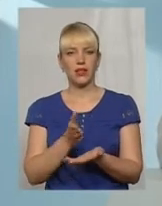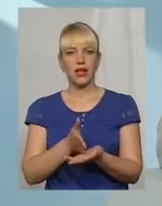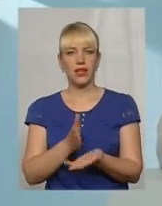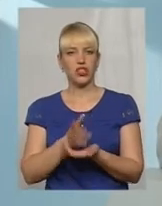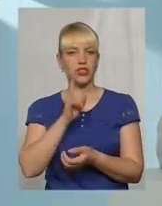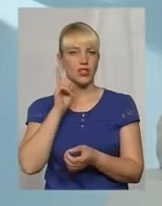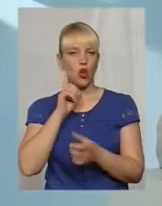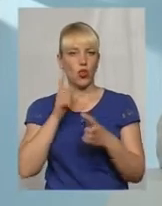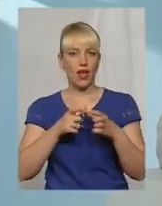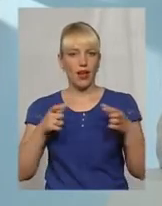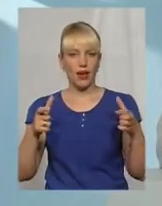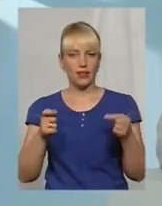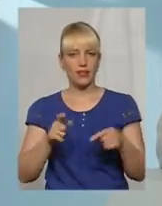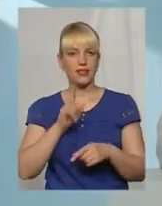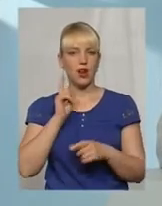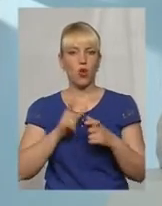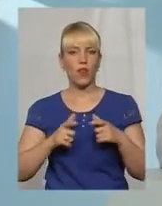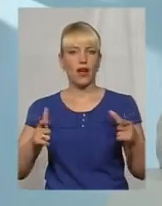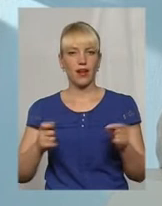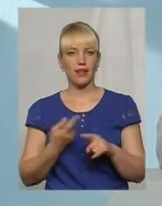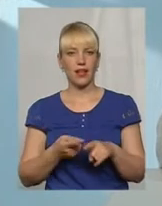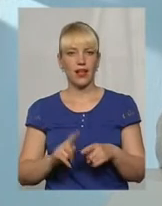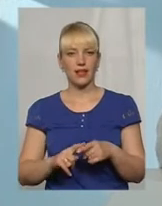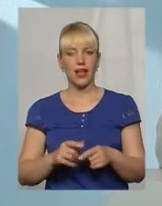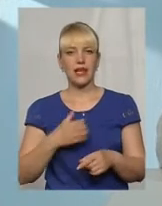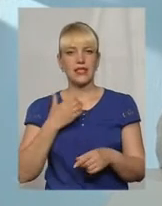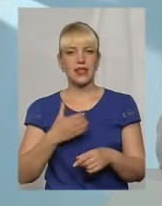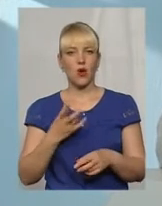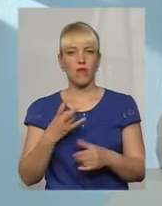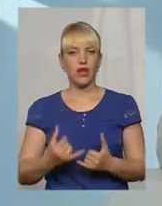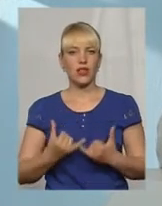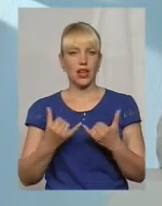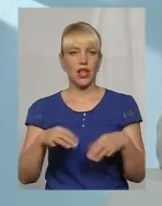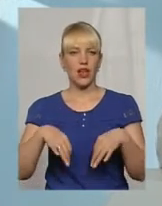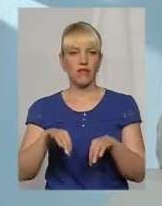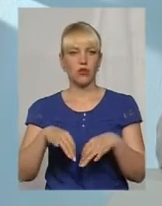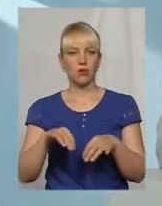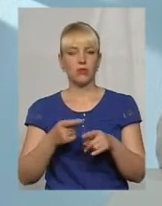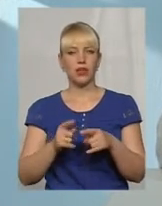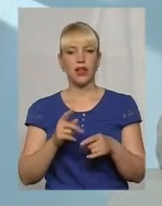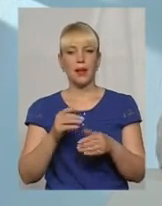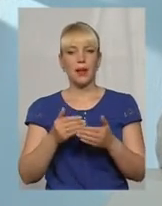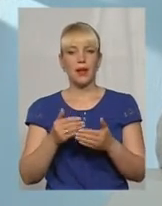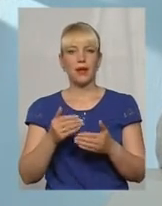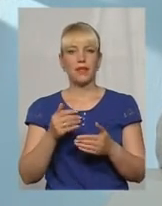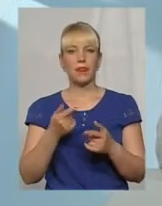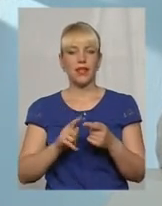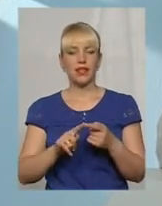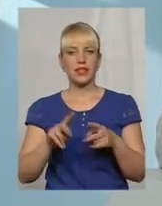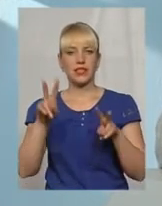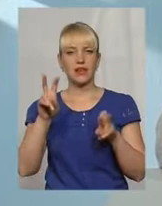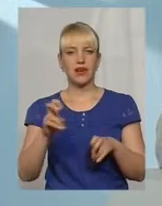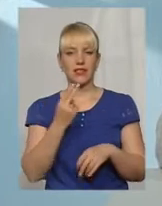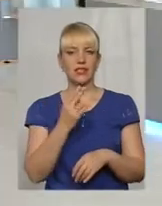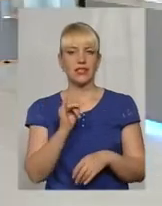зеленої карти. Зеленая карта – це страховка на автомобіль перед третьими лицами, як у нас. Она називається